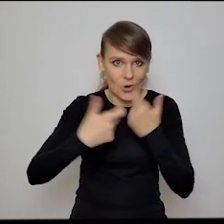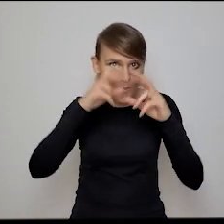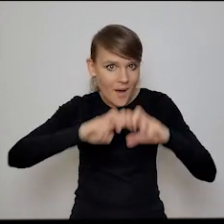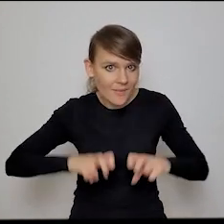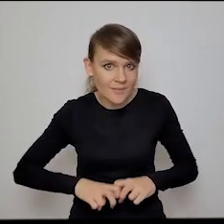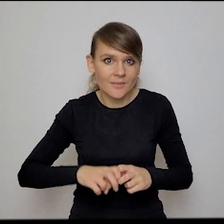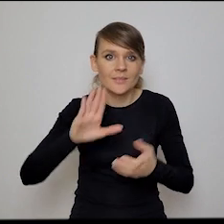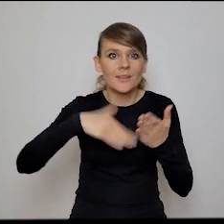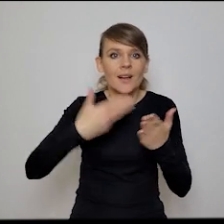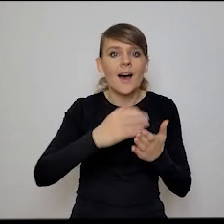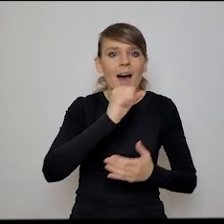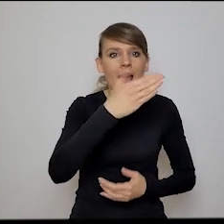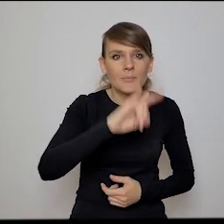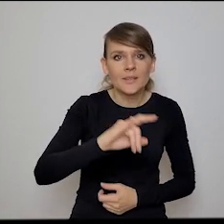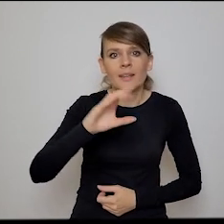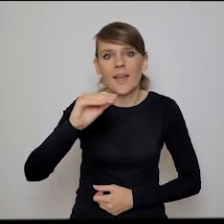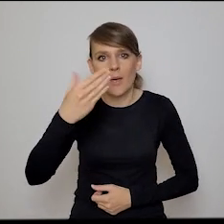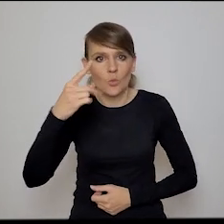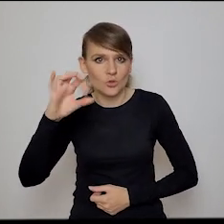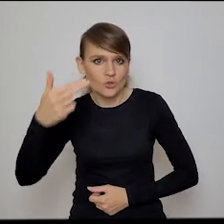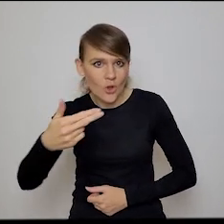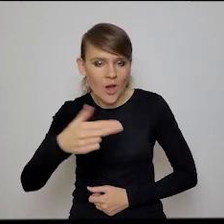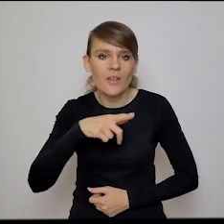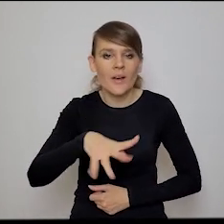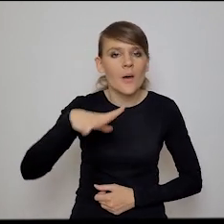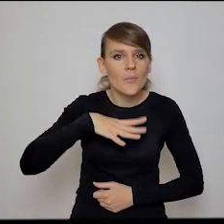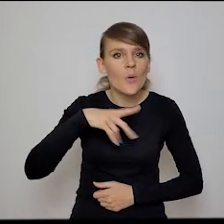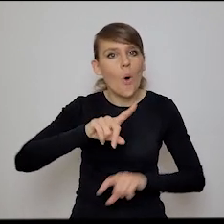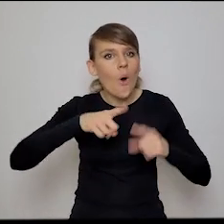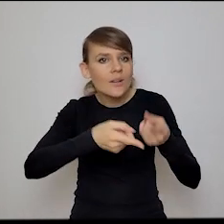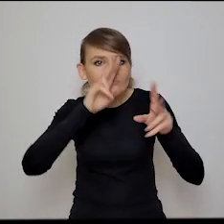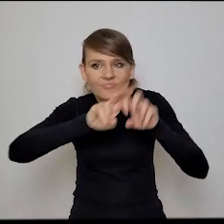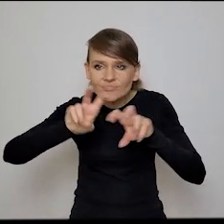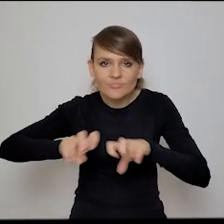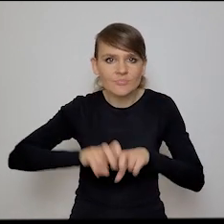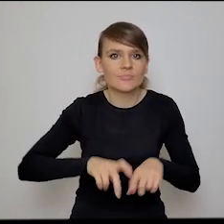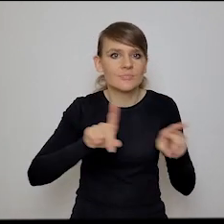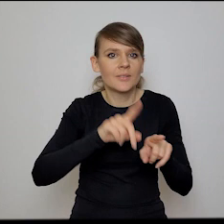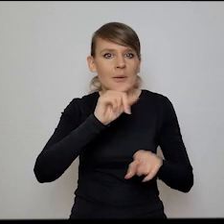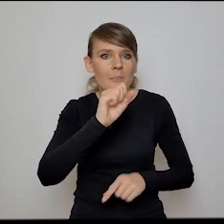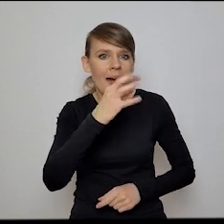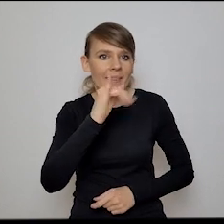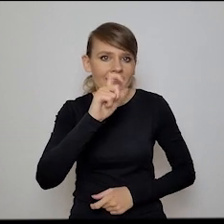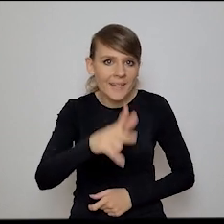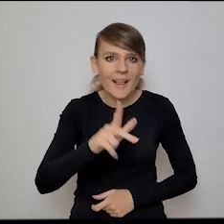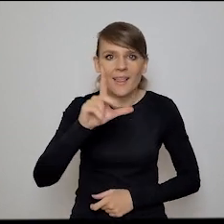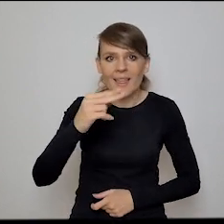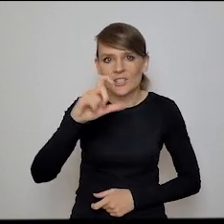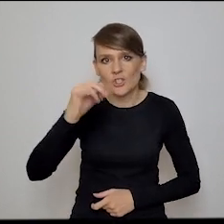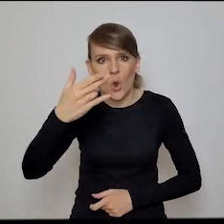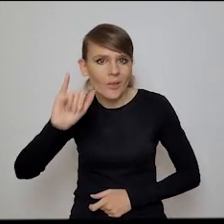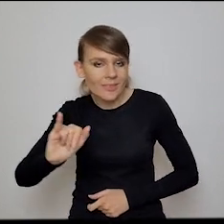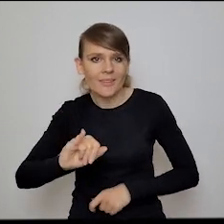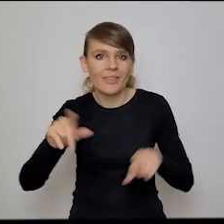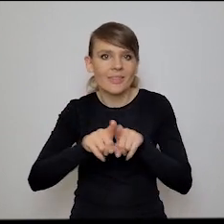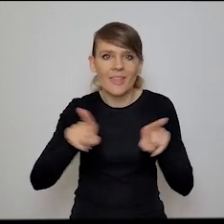między innymi Ami Emundson, która pod koniec lat 90-tych badała organizację, między innymi Patryka Lencioniego, między